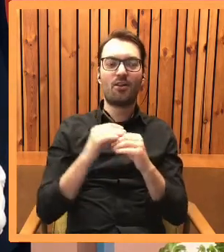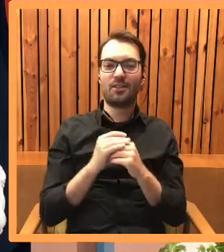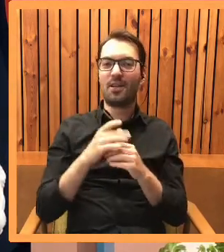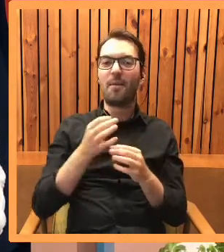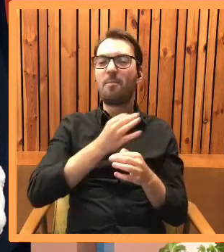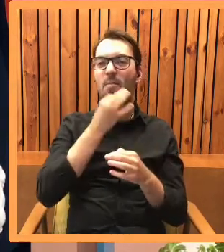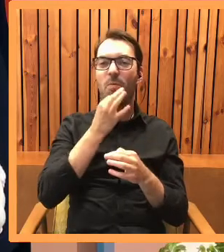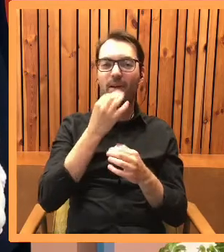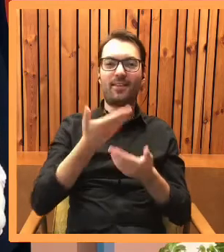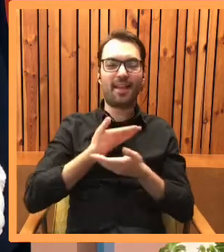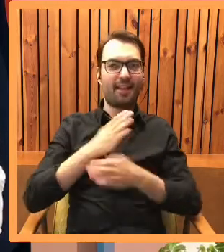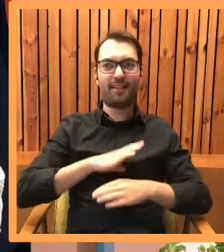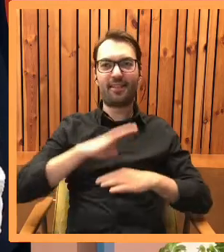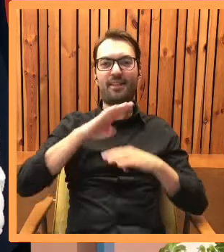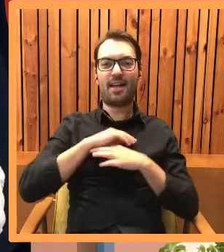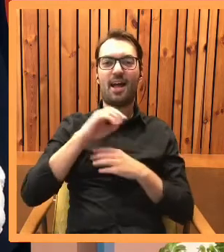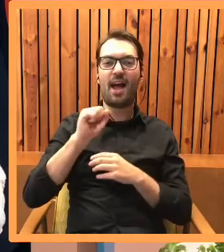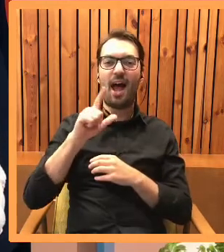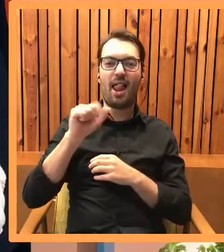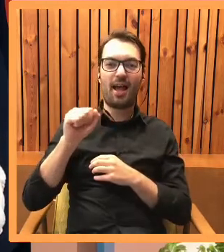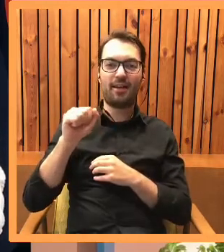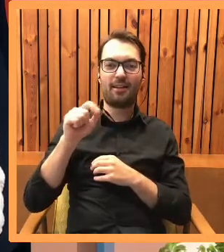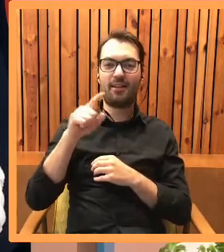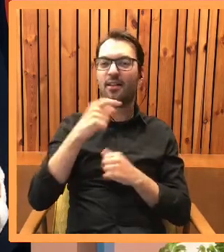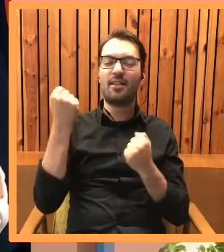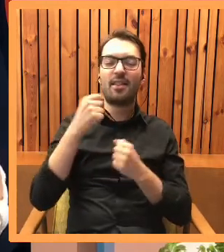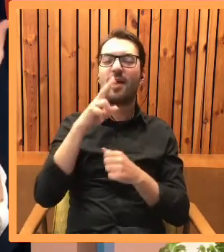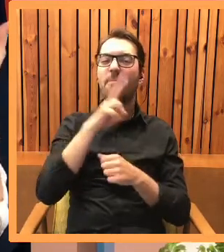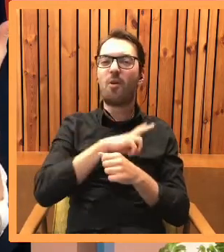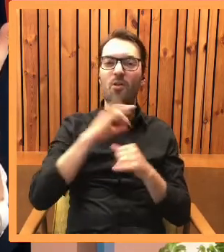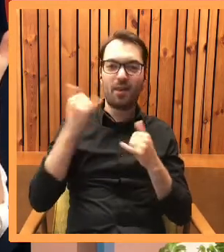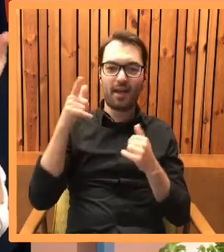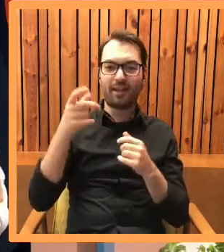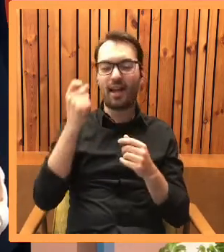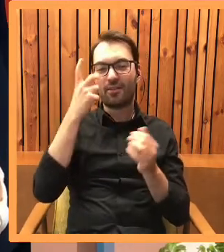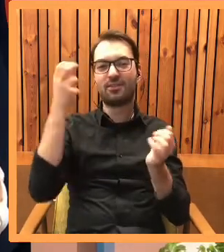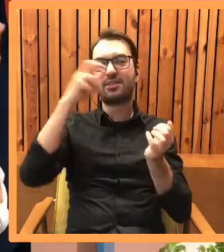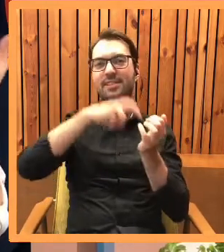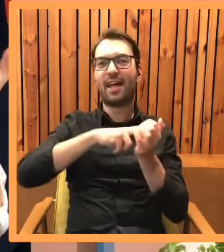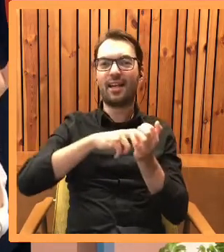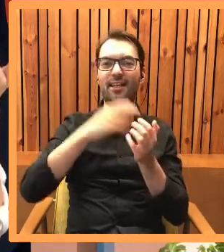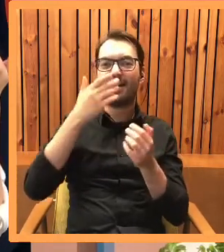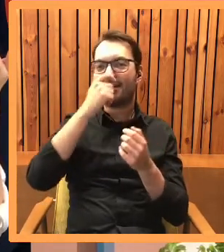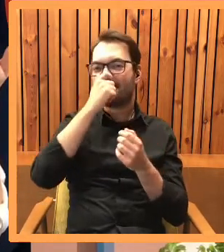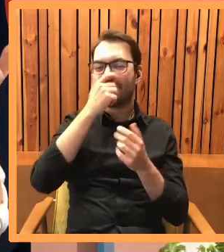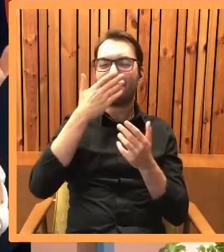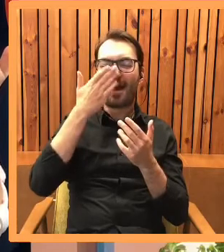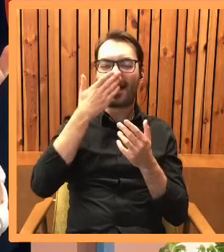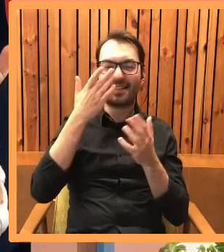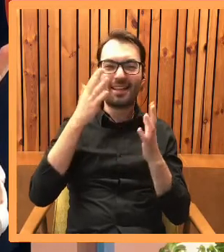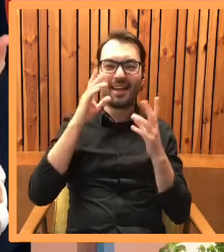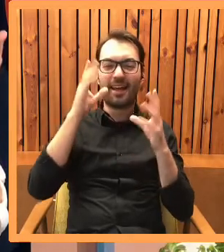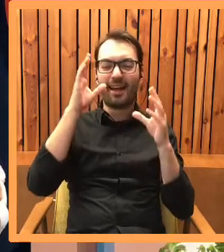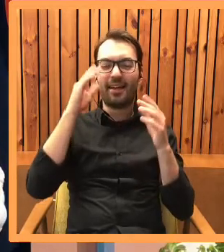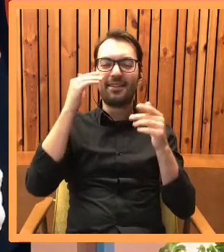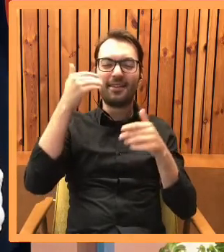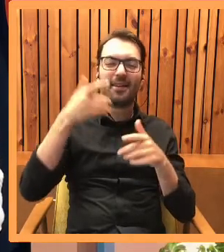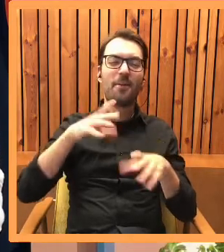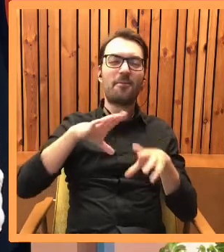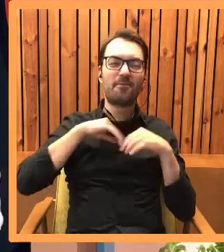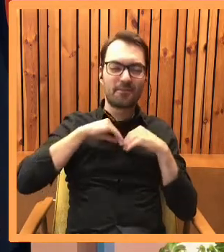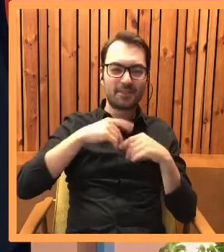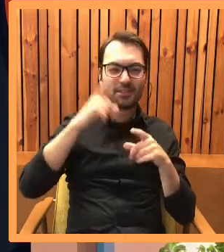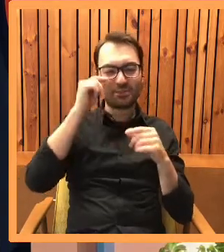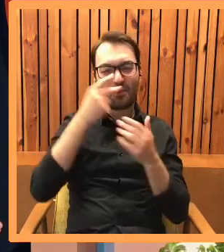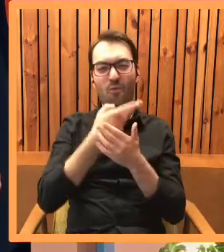siebie, bym powiedziała. Ta Ala, jego Ala najbardziej mu się podoba właśnie w momencie, kiedy stanie, kiedy pachnie jeszcze snem w pewnym sensie. Więc trochę